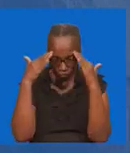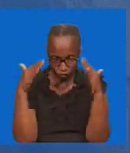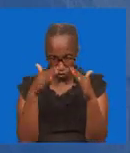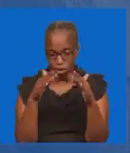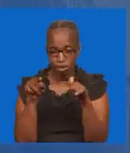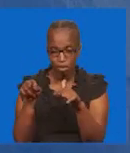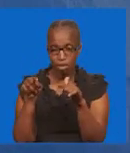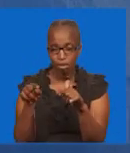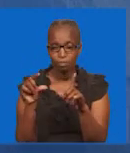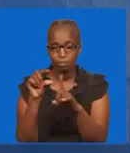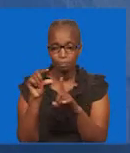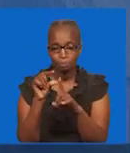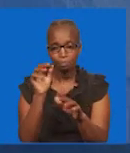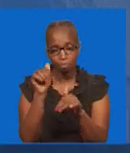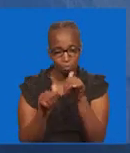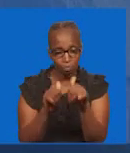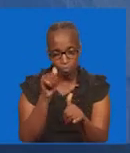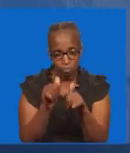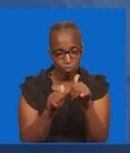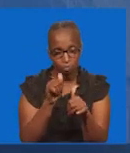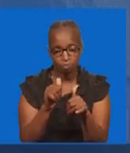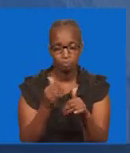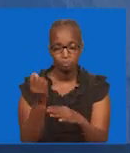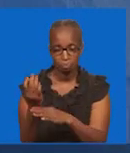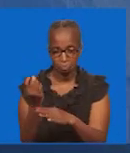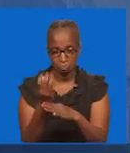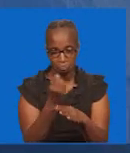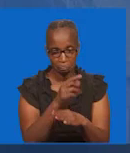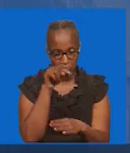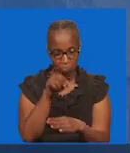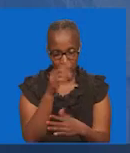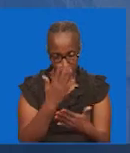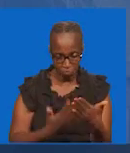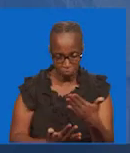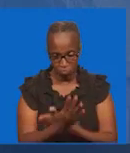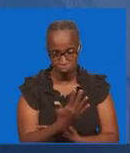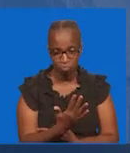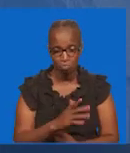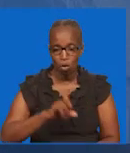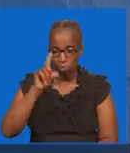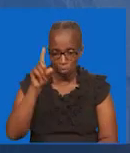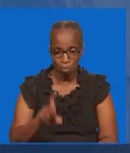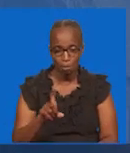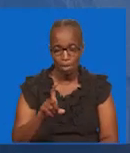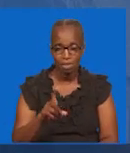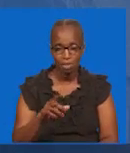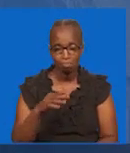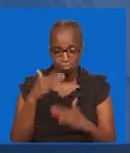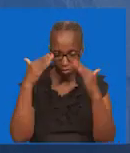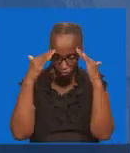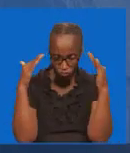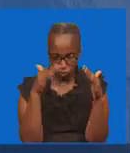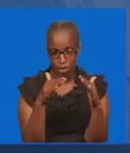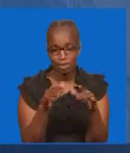neno ambalo Tumeweza Kufundishwa asubui Ya leo Ya kuwamba tuwe makini Kama vili